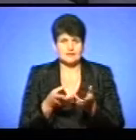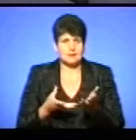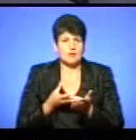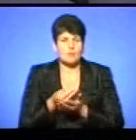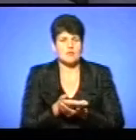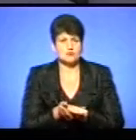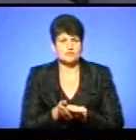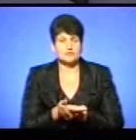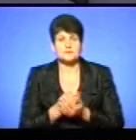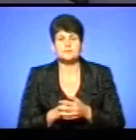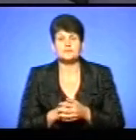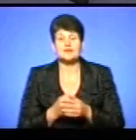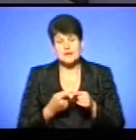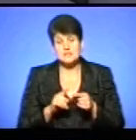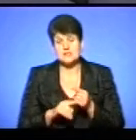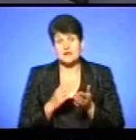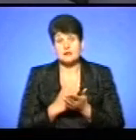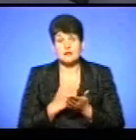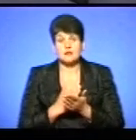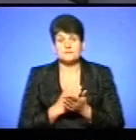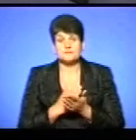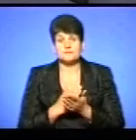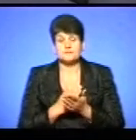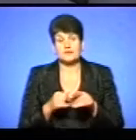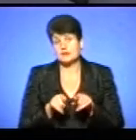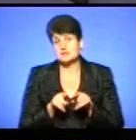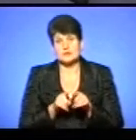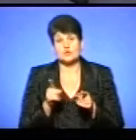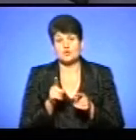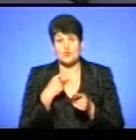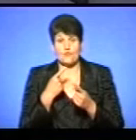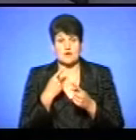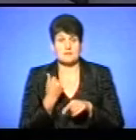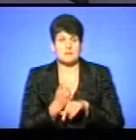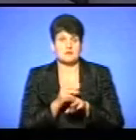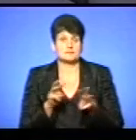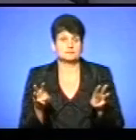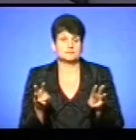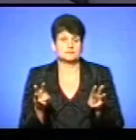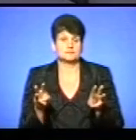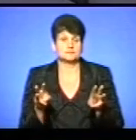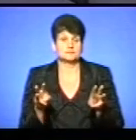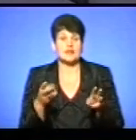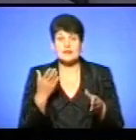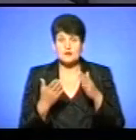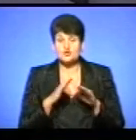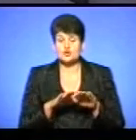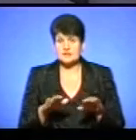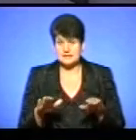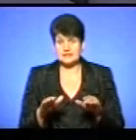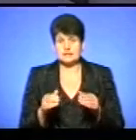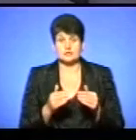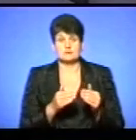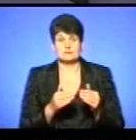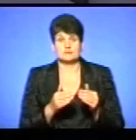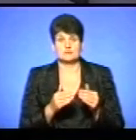оплачувати. Власне, це є те саме, про що говорить прем'єр. Якщо діти з сусіднього органу місцевого